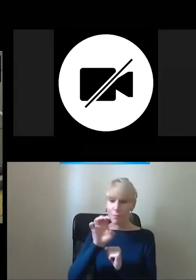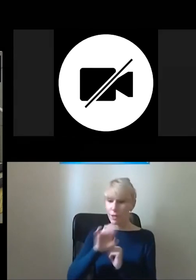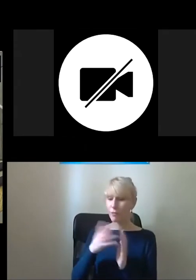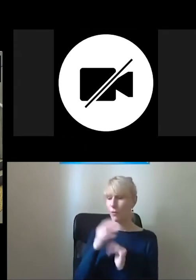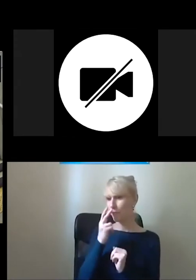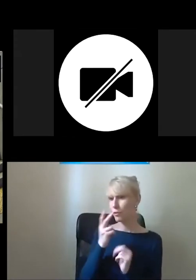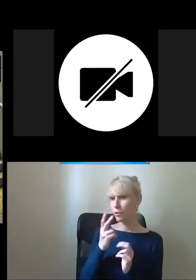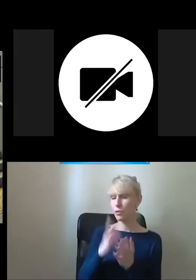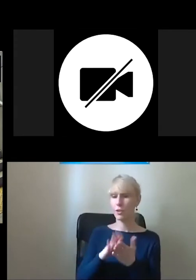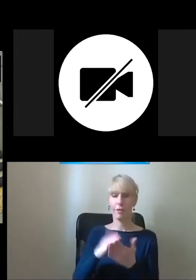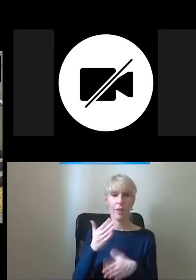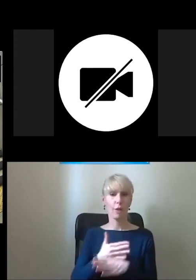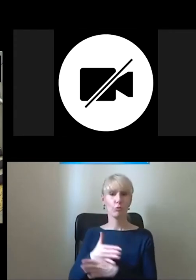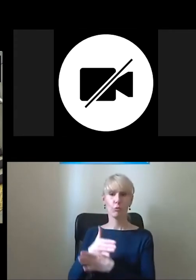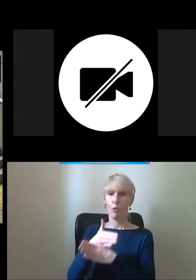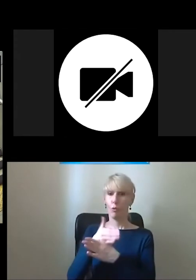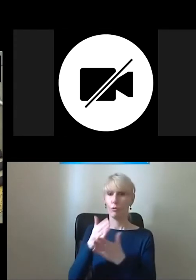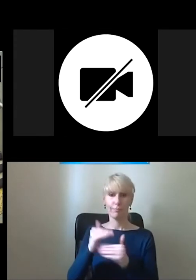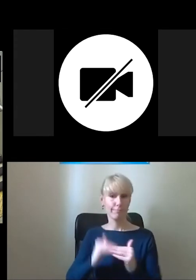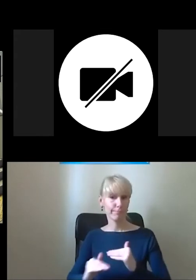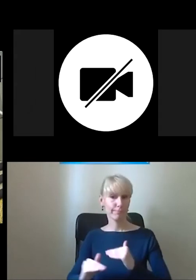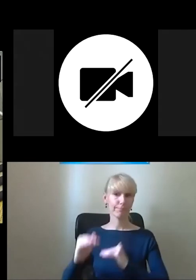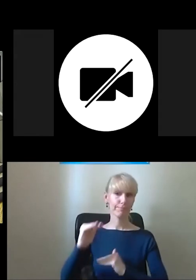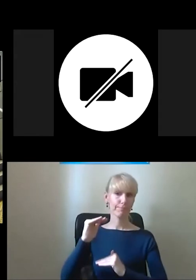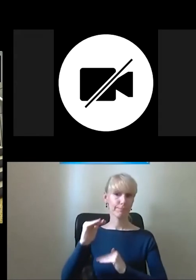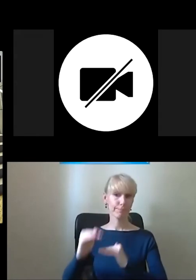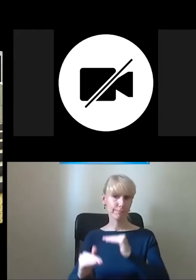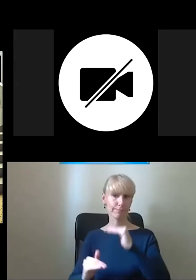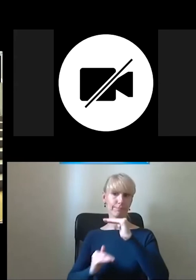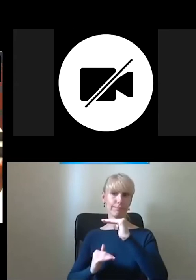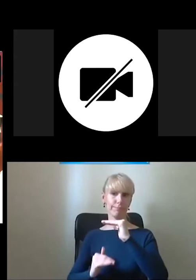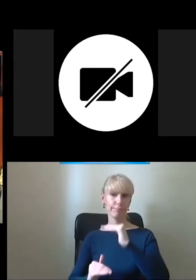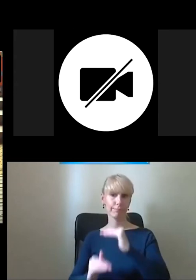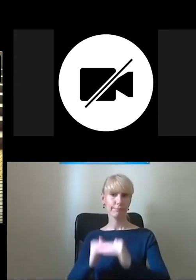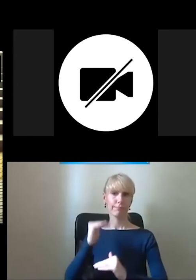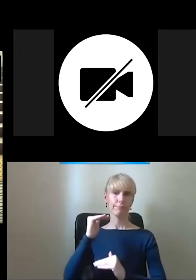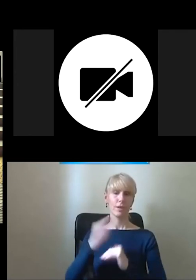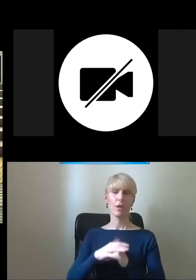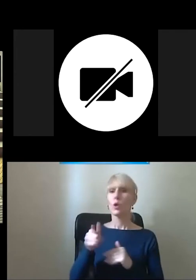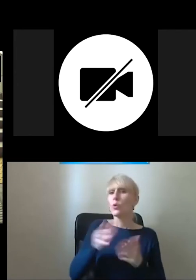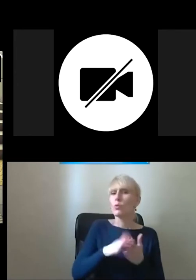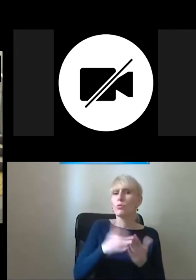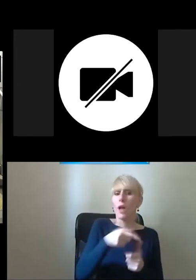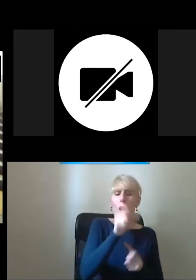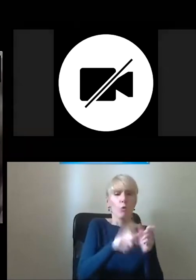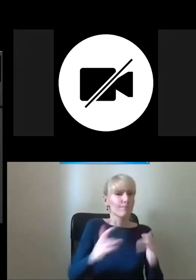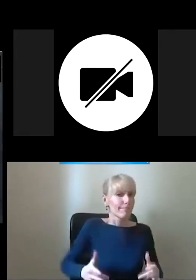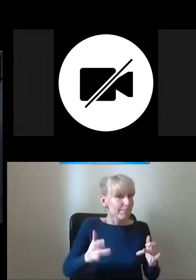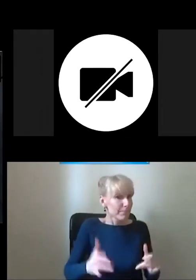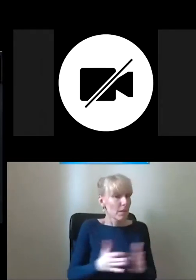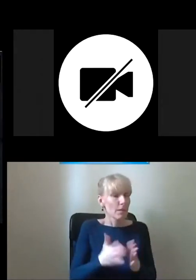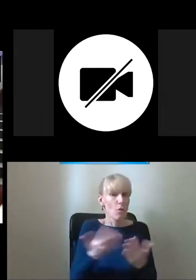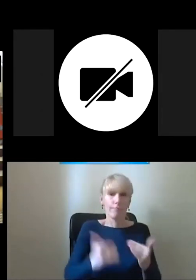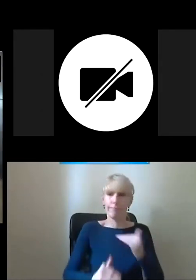prostu przesunąć te schody z powrotem jakby przesunąć, no i ta osoba na wózku niebojskim już się nie musi przejmować, ona już jest na górze,